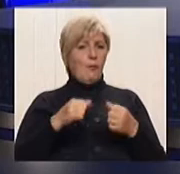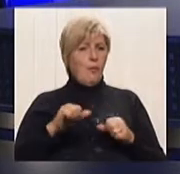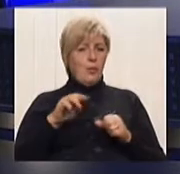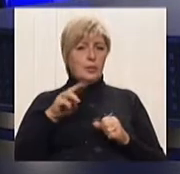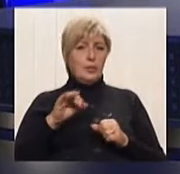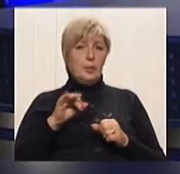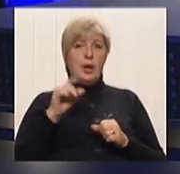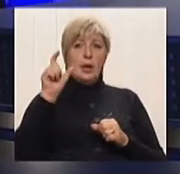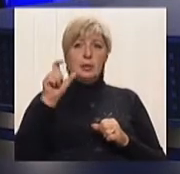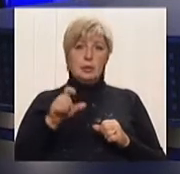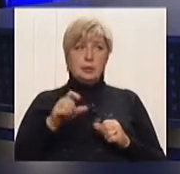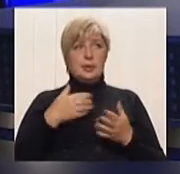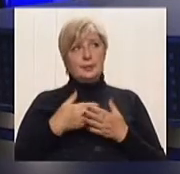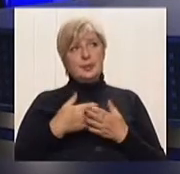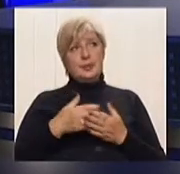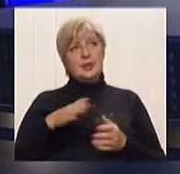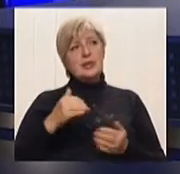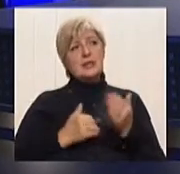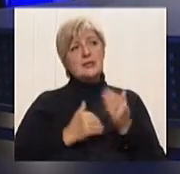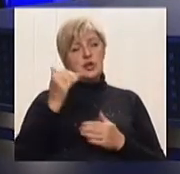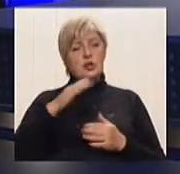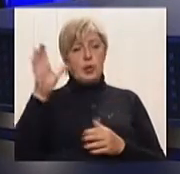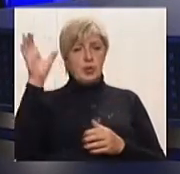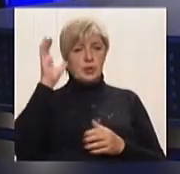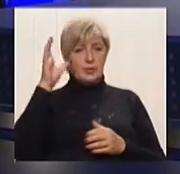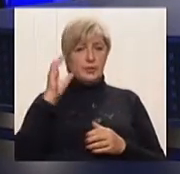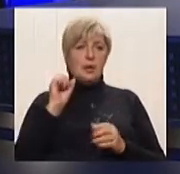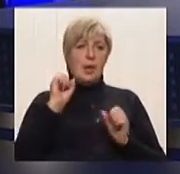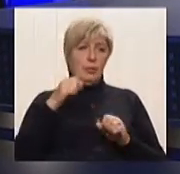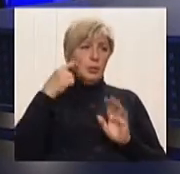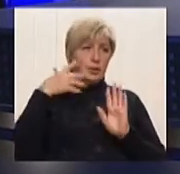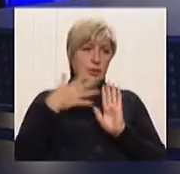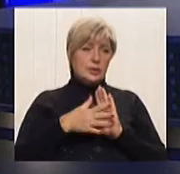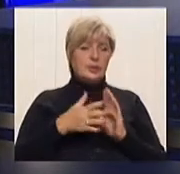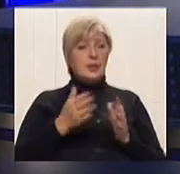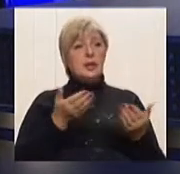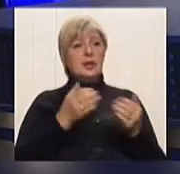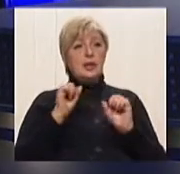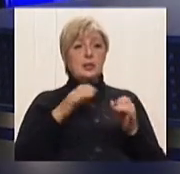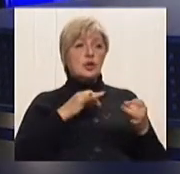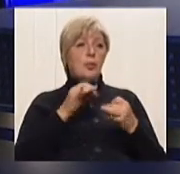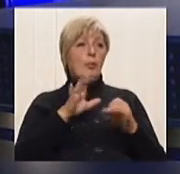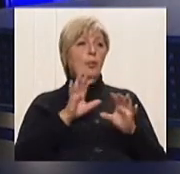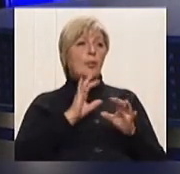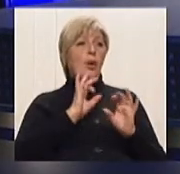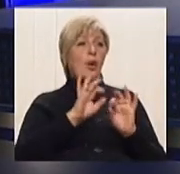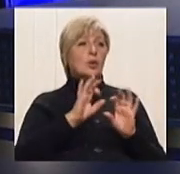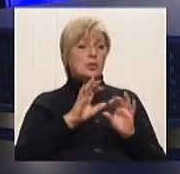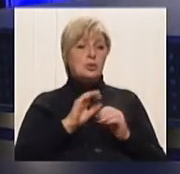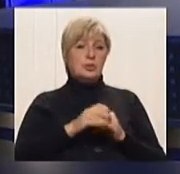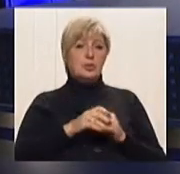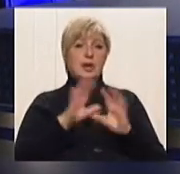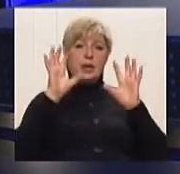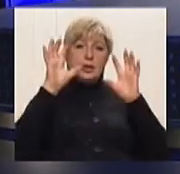навіть з вищою освітою, може все зрозуміти. І де воно може проконсультуватися, наприклад? Про що мови йдеться?